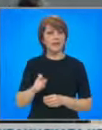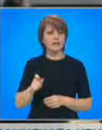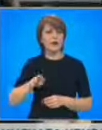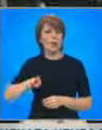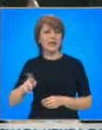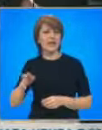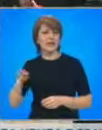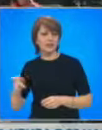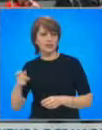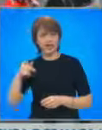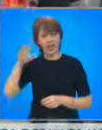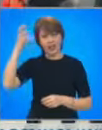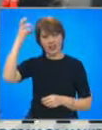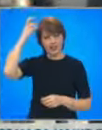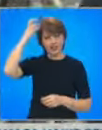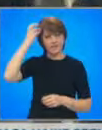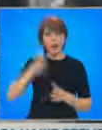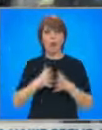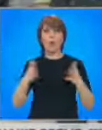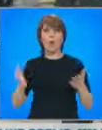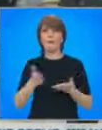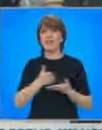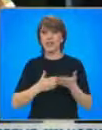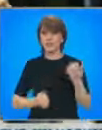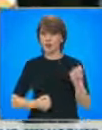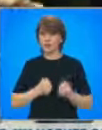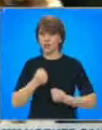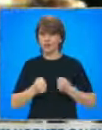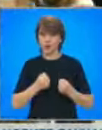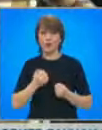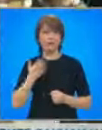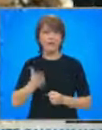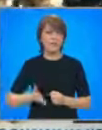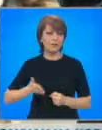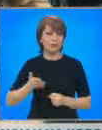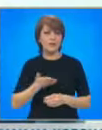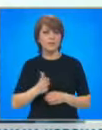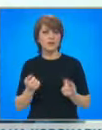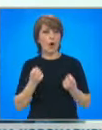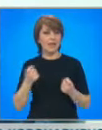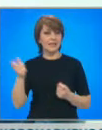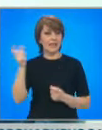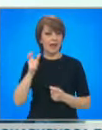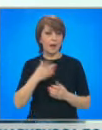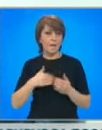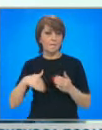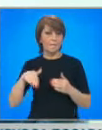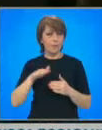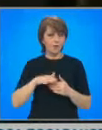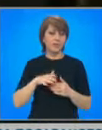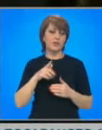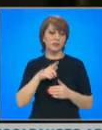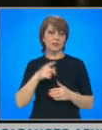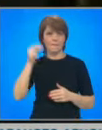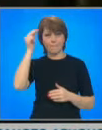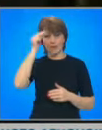държави, предимно от Балканите. Голяма част от тях – шофьори пътуващи между Гърция и Италия. Повечето са българи-румънци има